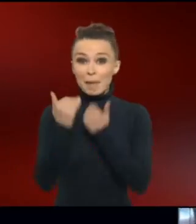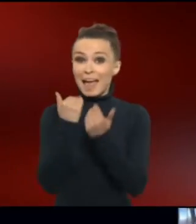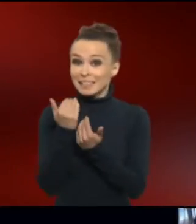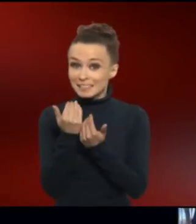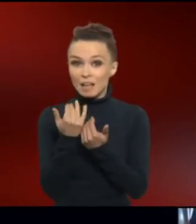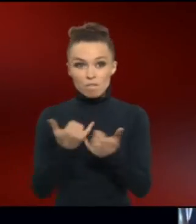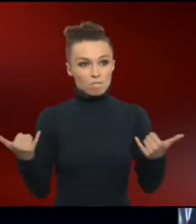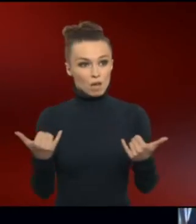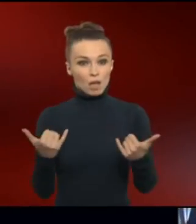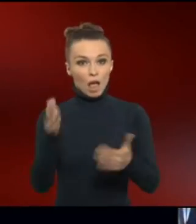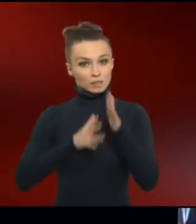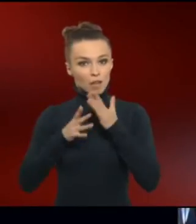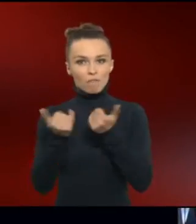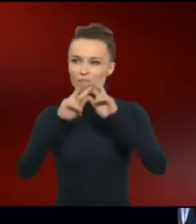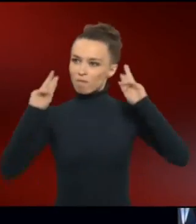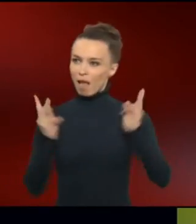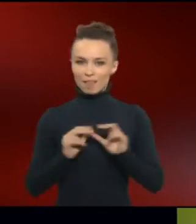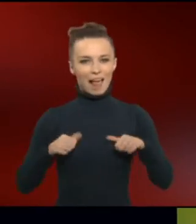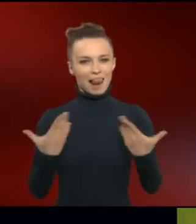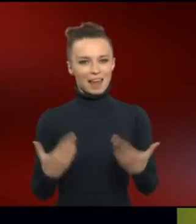wie Sie Ihre Welt erleben.